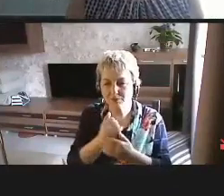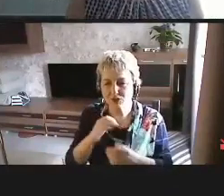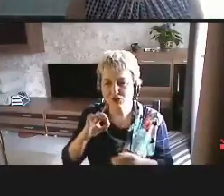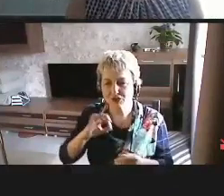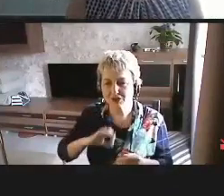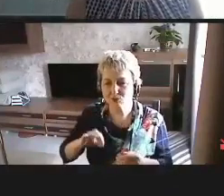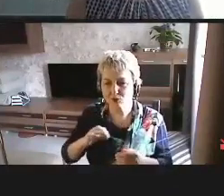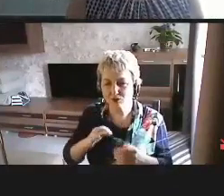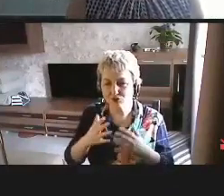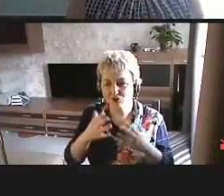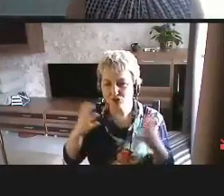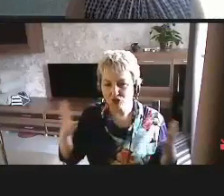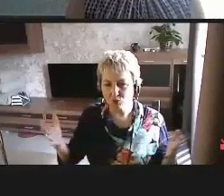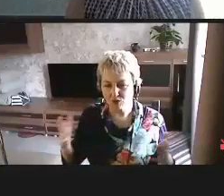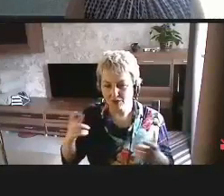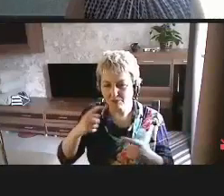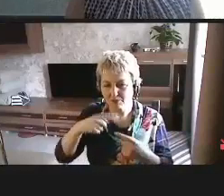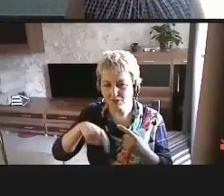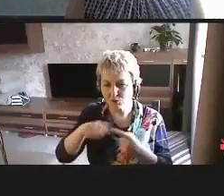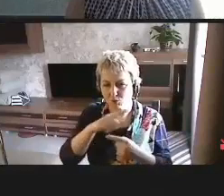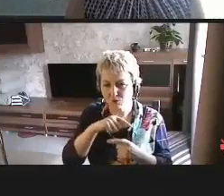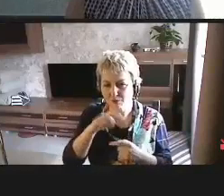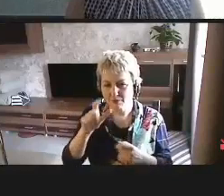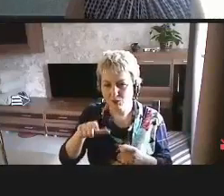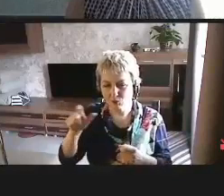широким кругом людей.